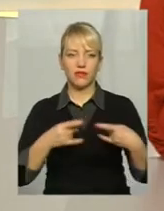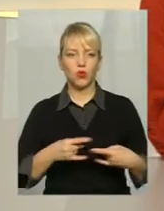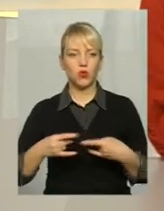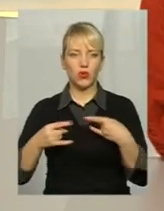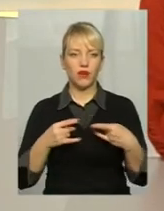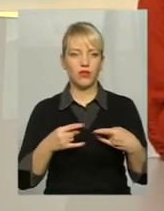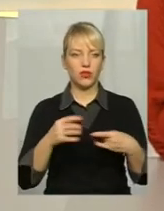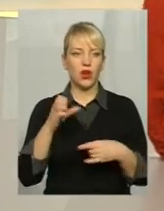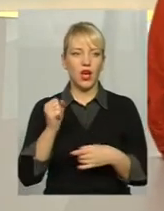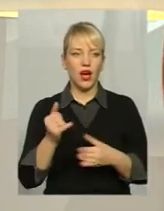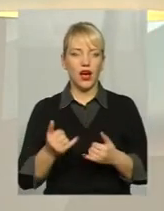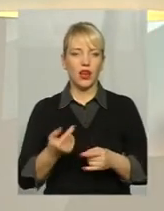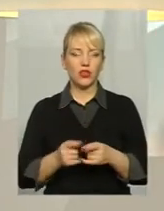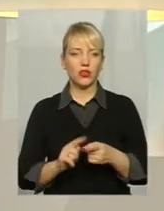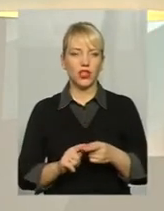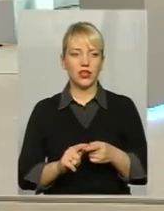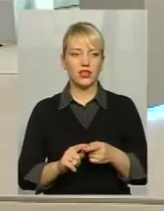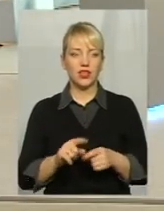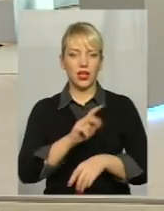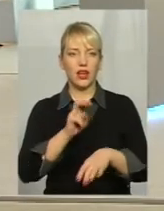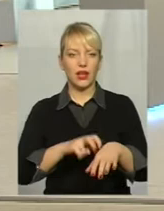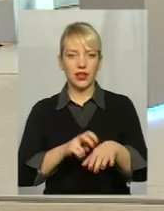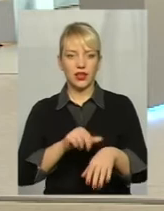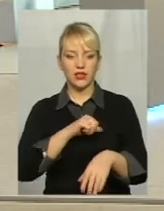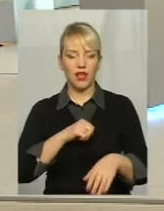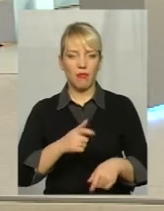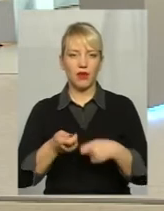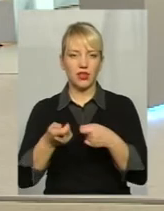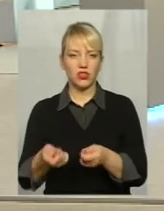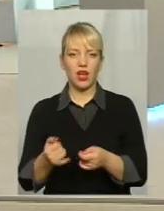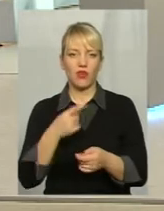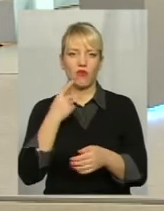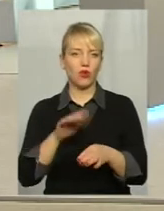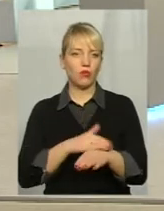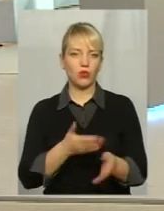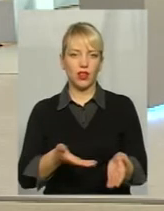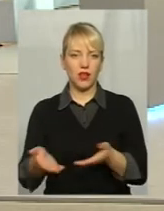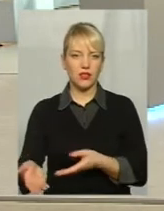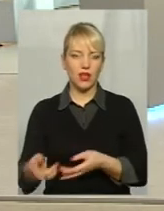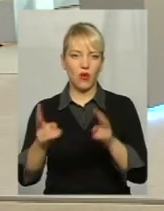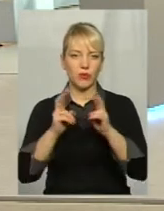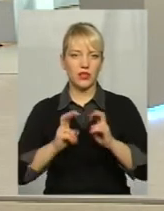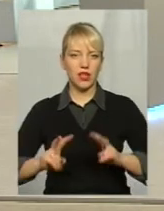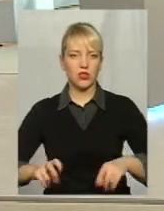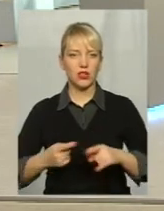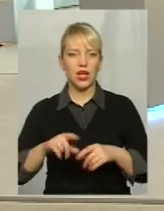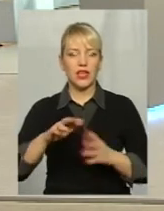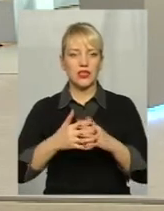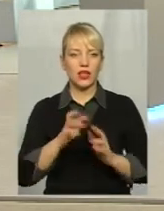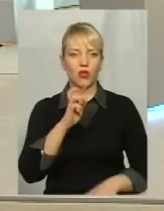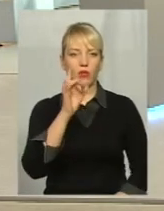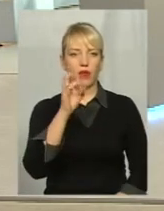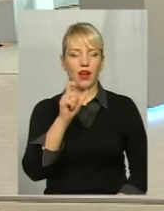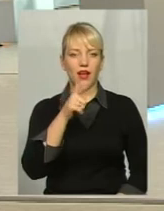А до неї лікар приїжджає і каже, будь ласка Обстежтеся В селі Браїлівка